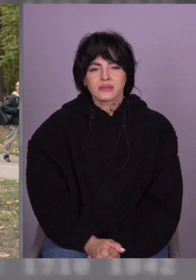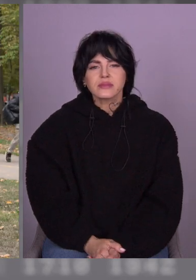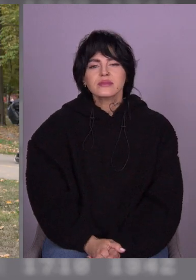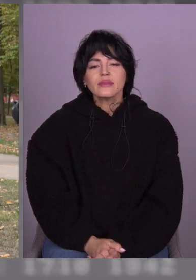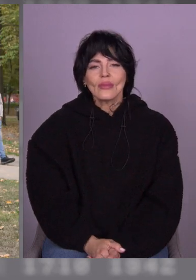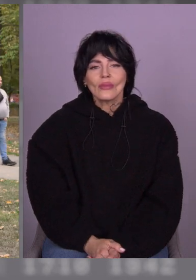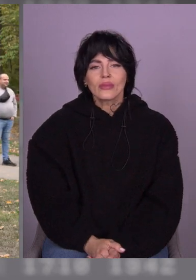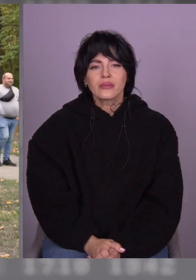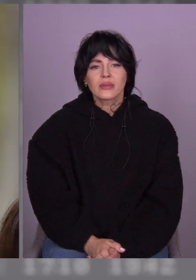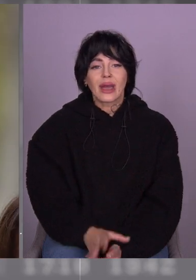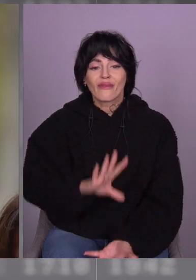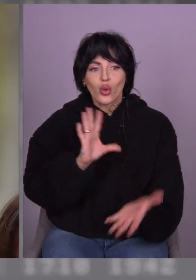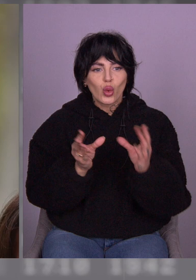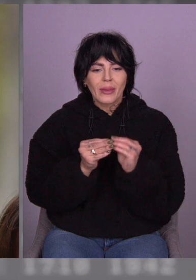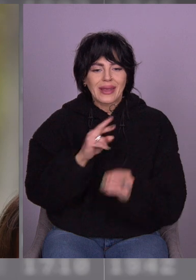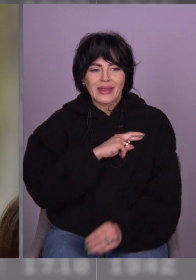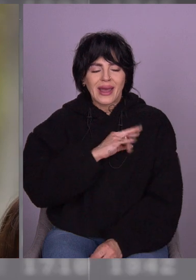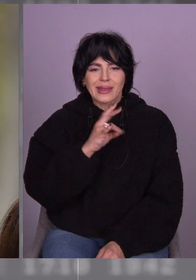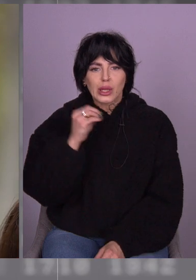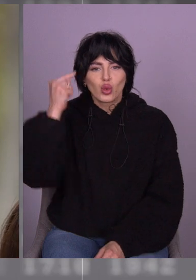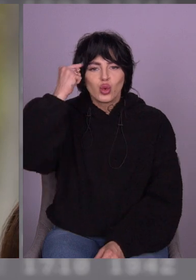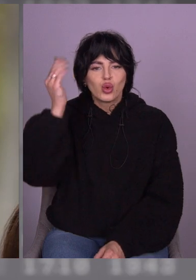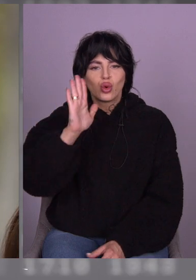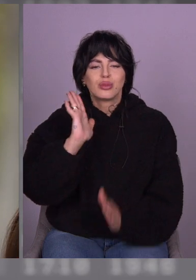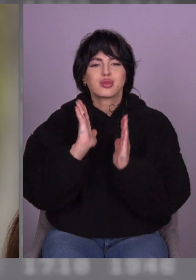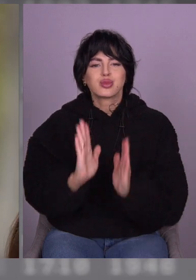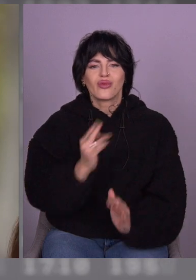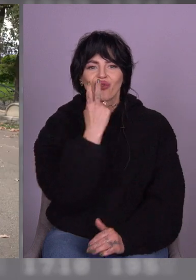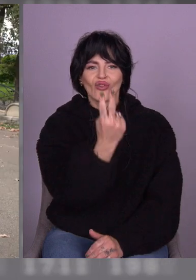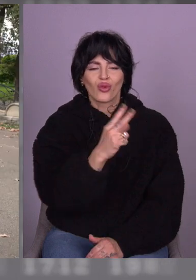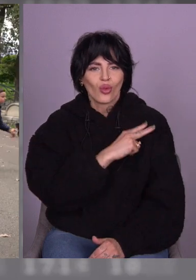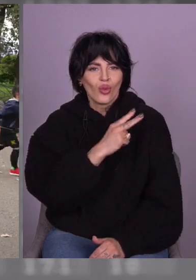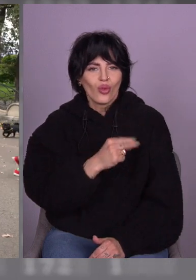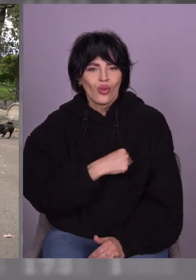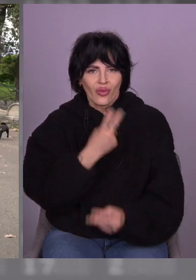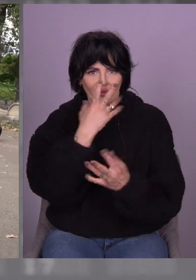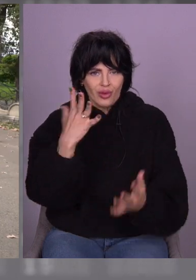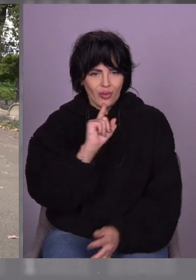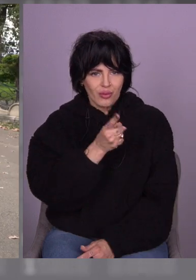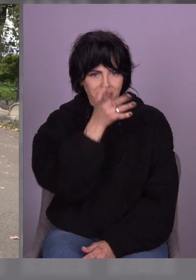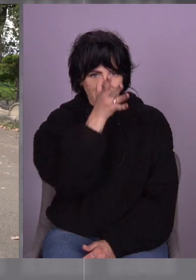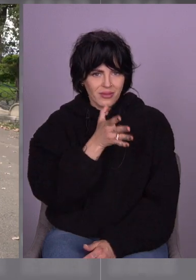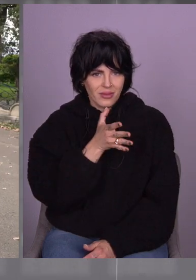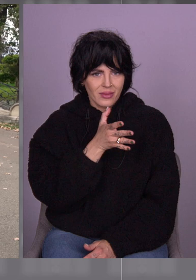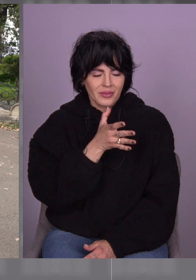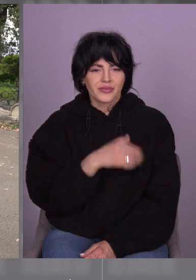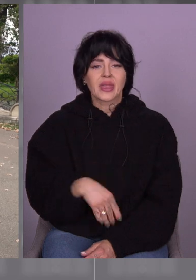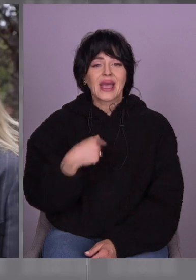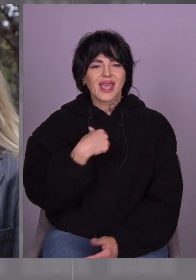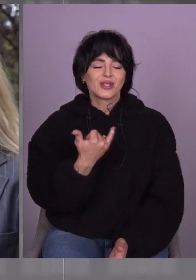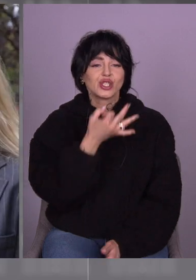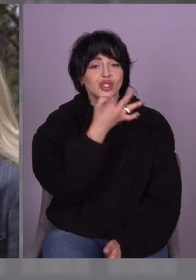Навіть і думки не було, що я побачив дочку, яку не бачив півтора року. Я вам поясню, що відбувалося. Наш проєкт